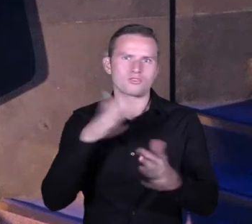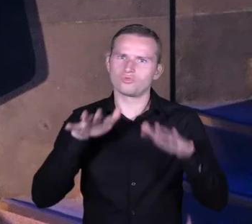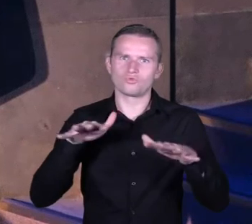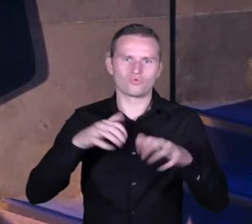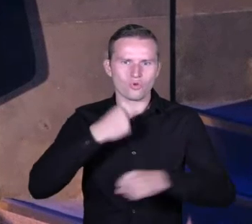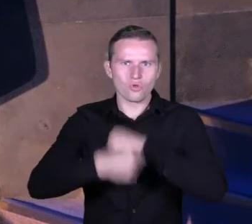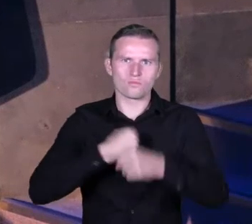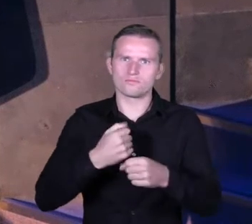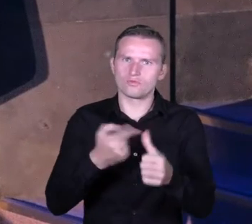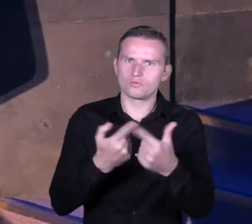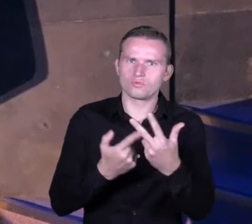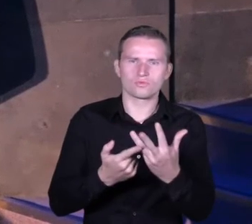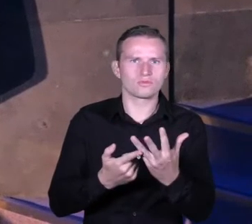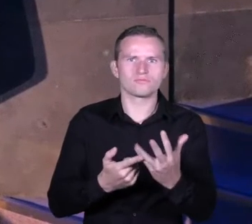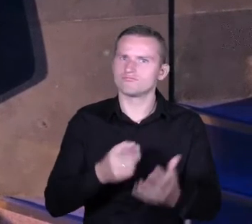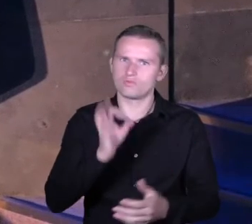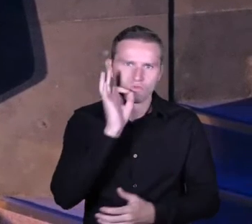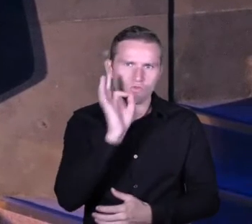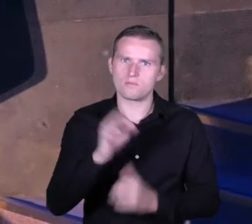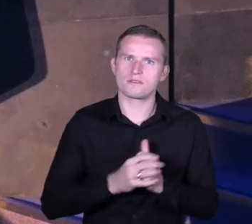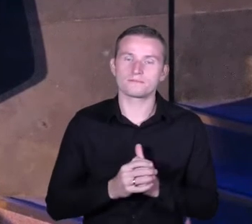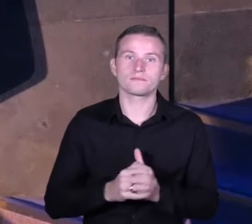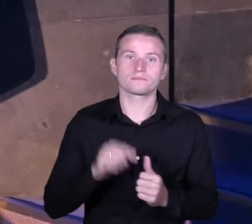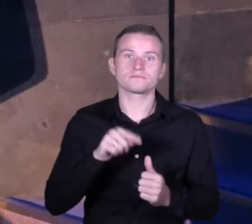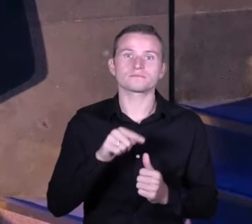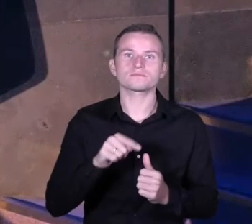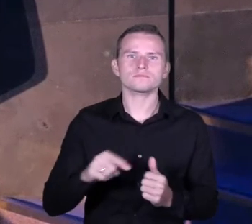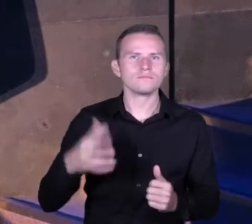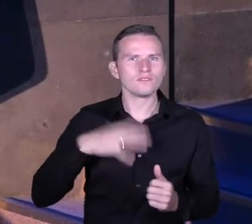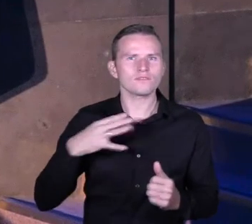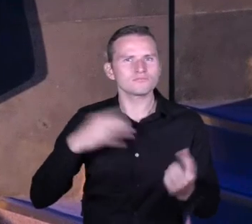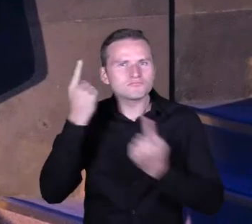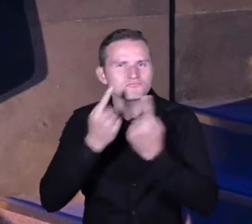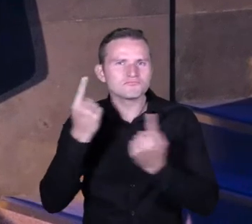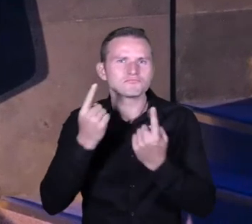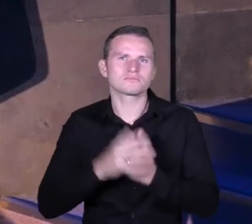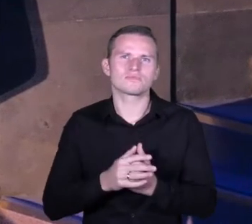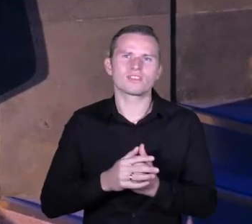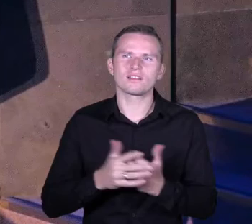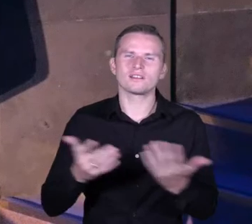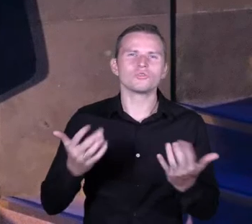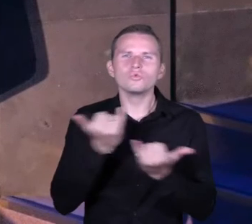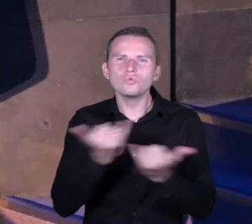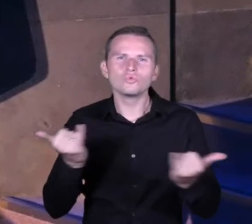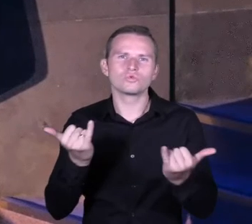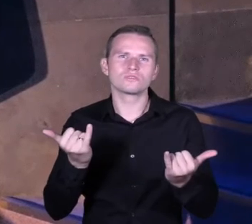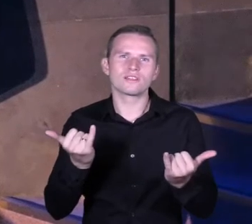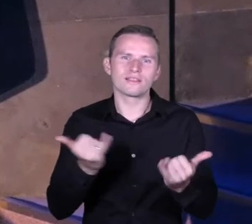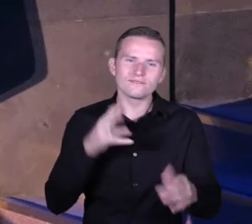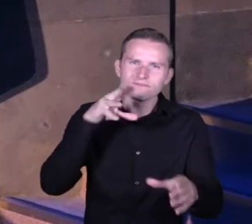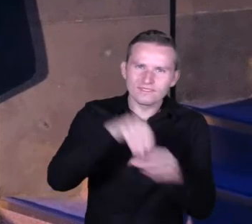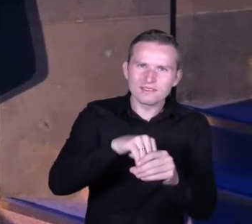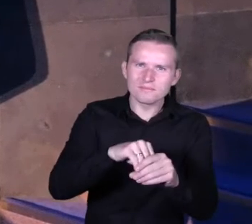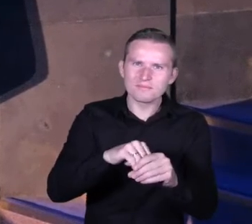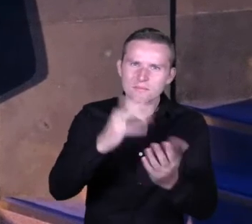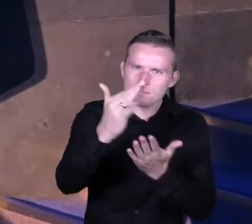pozwolił zastanowić się, jak można zaszczepić w systemie elementy, które będą plusowały